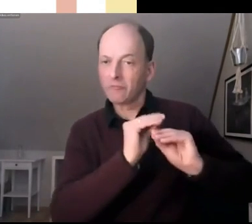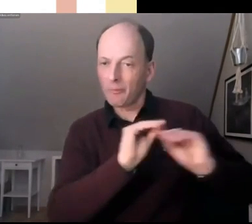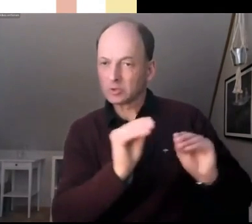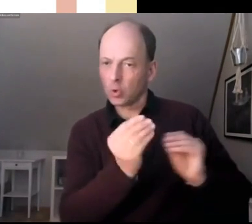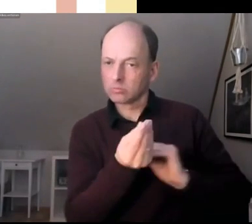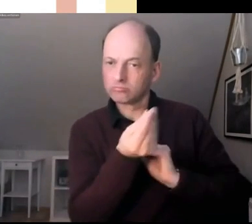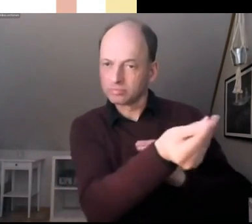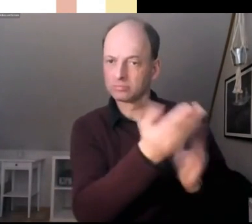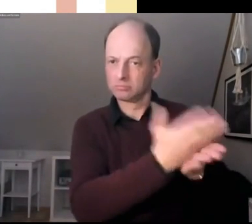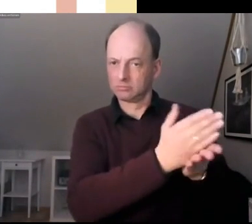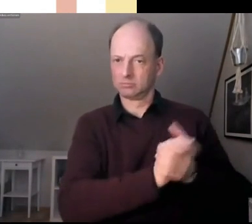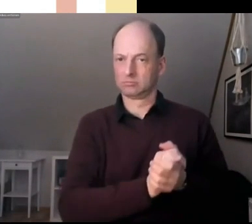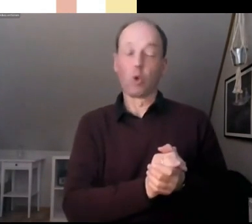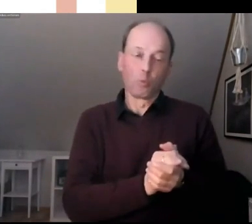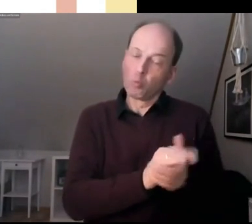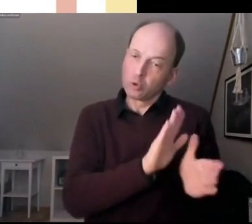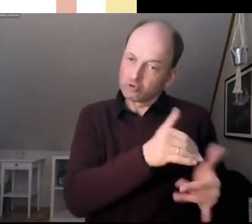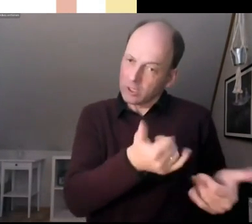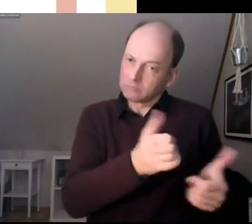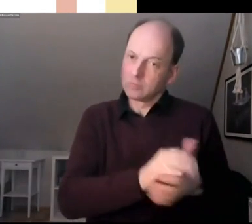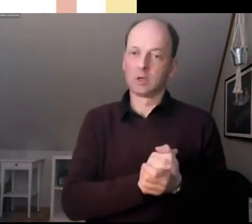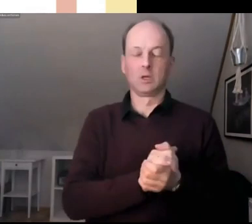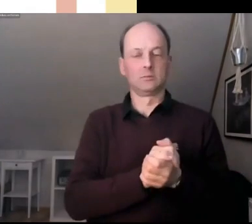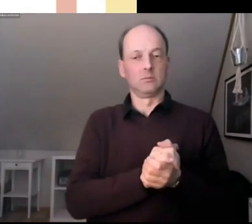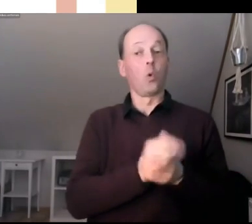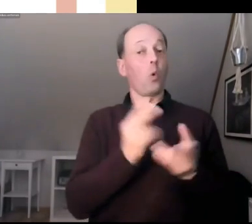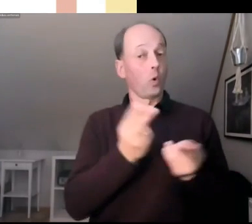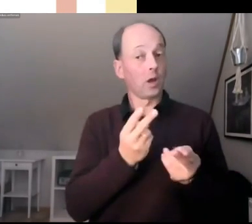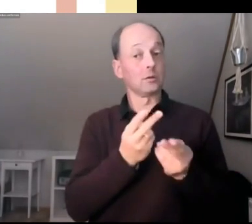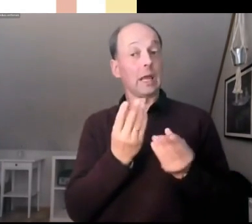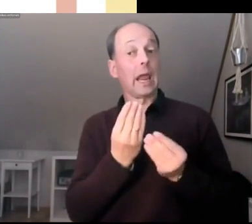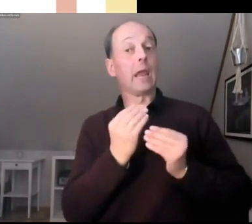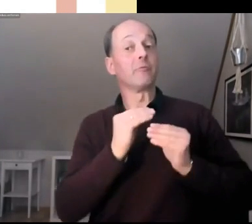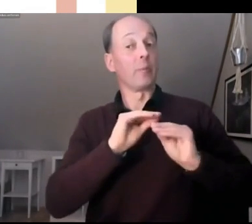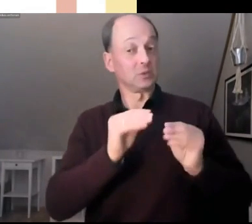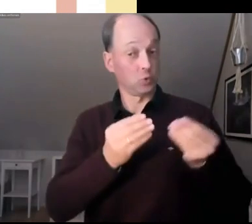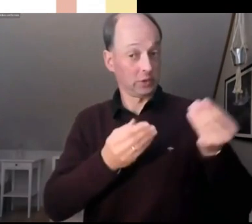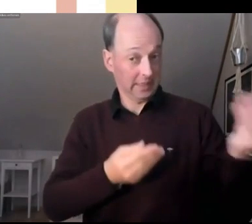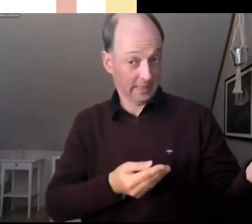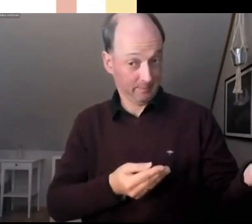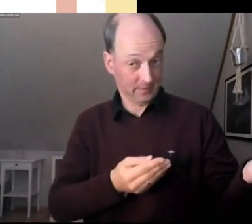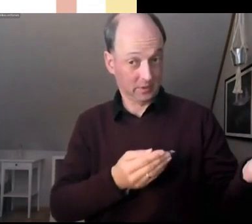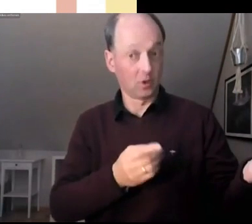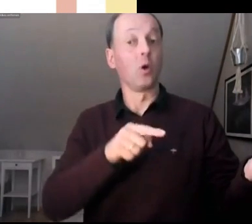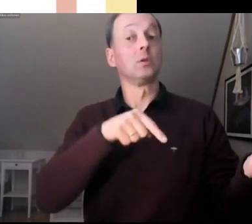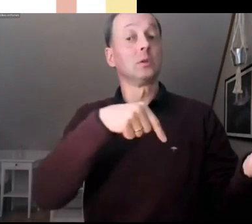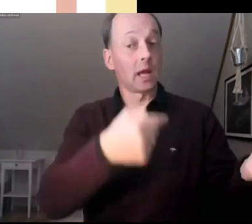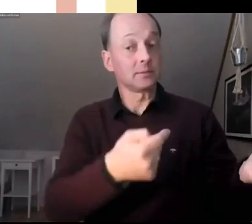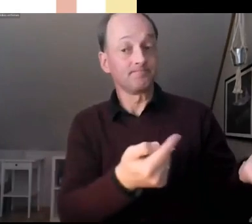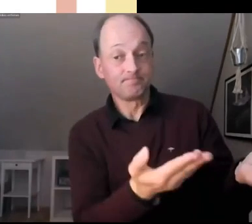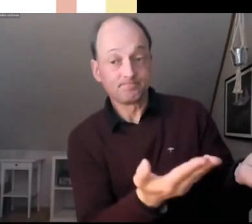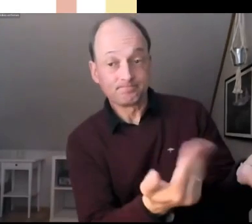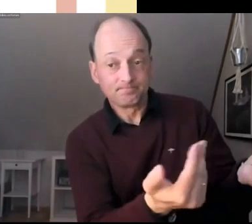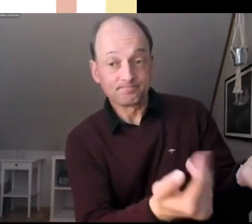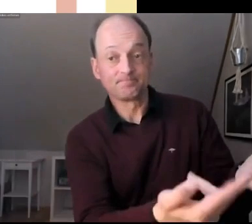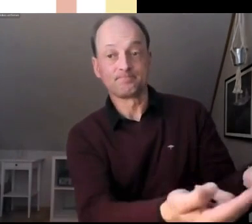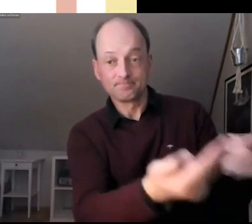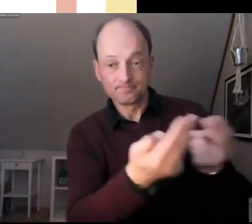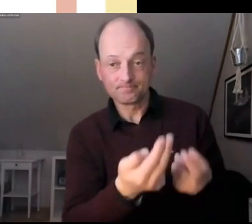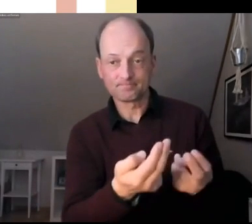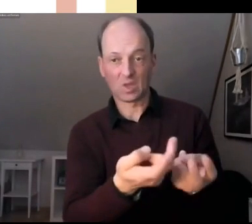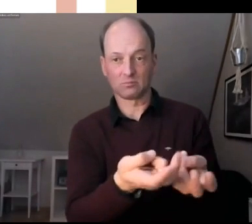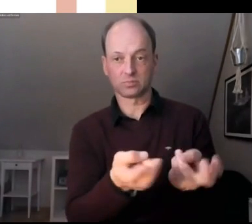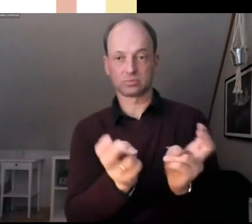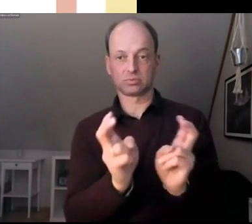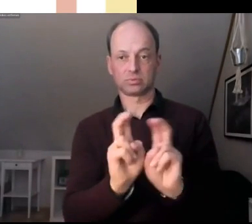schon mal super, oder ob wir den Menschen Informationen geben und sie dann noch gemeinsam in einen Raum bringen, wo sie